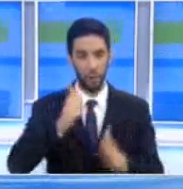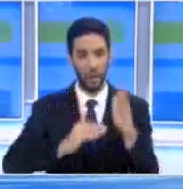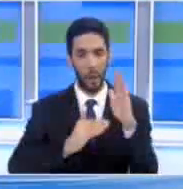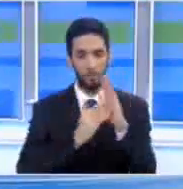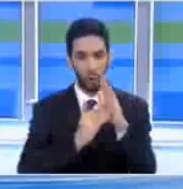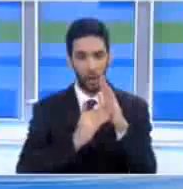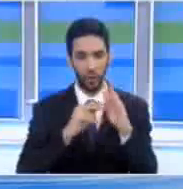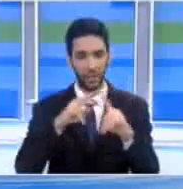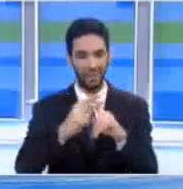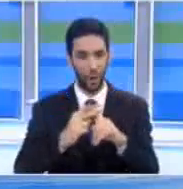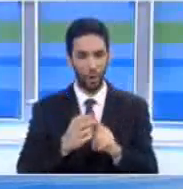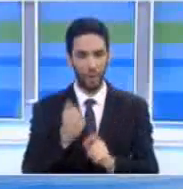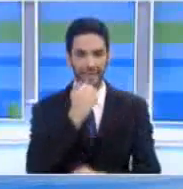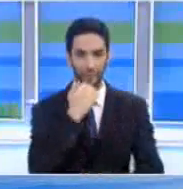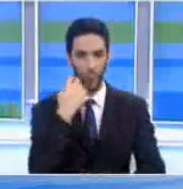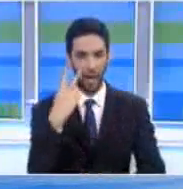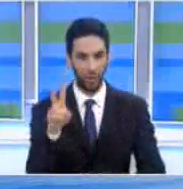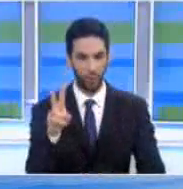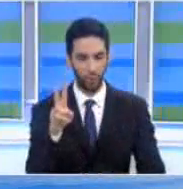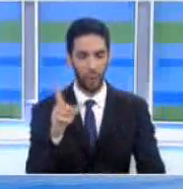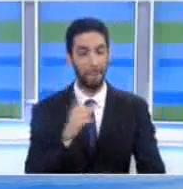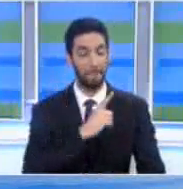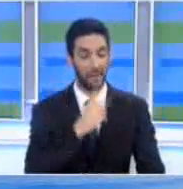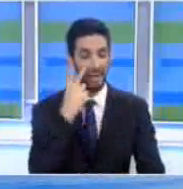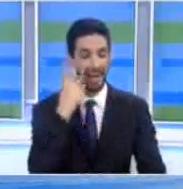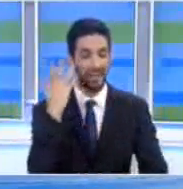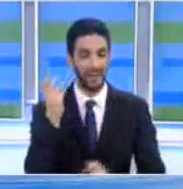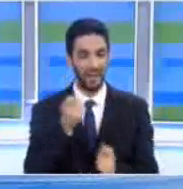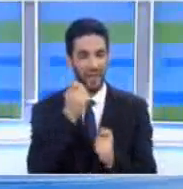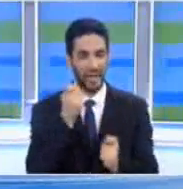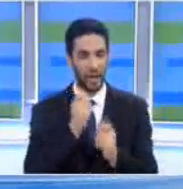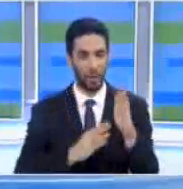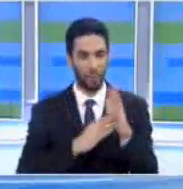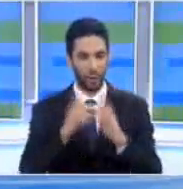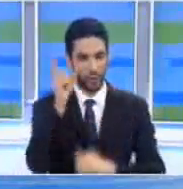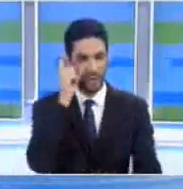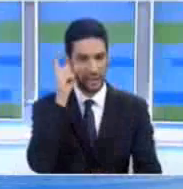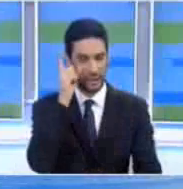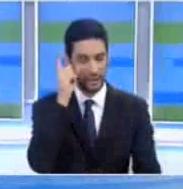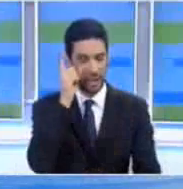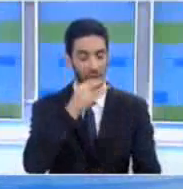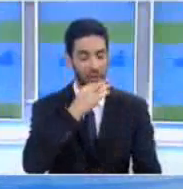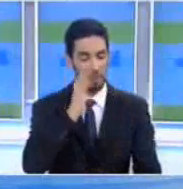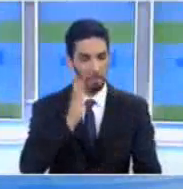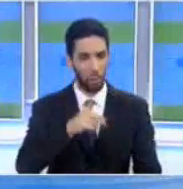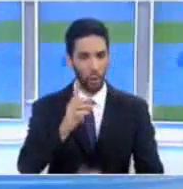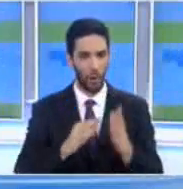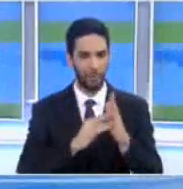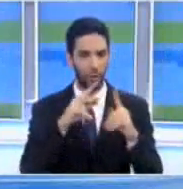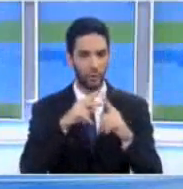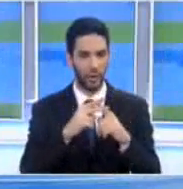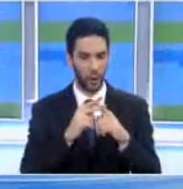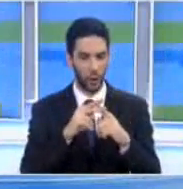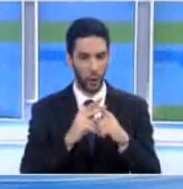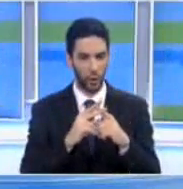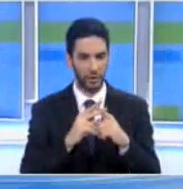αναφέρει του λάθους αναμένει αυτό να γίνει από τον πρόεδρο Αναστασιάδη και αυτό ο ίδιος ο κύριος Ακίντζη το θεωρεί ότι είναι εφικτό δηλώνοντας πως